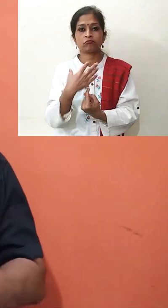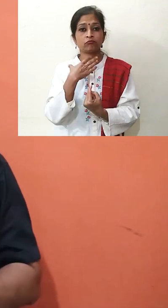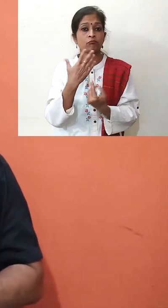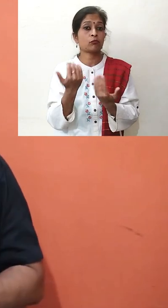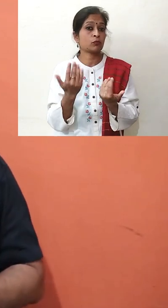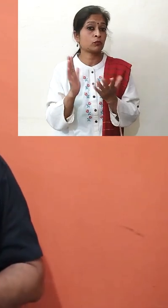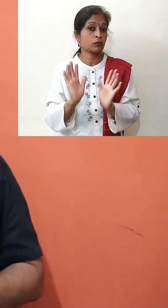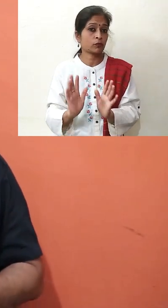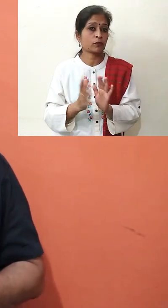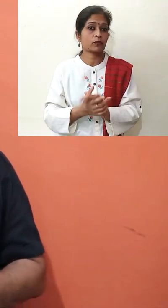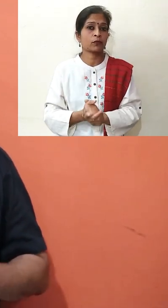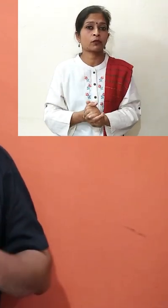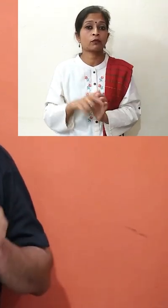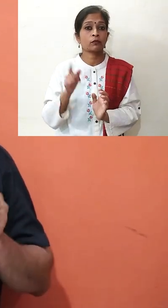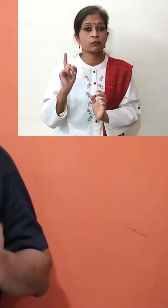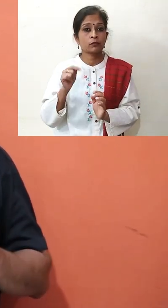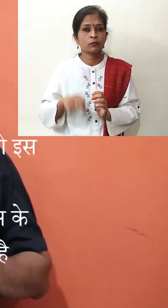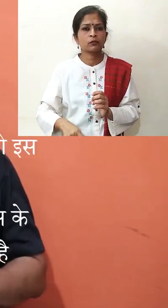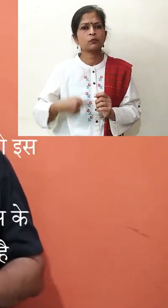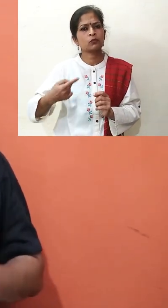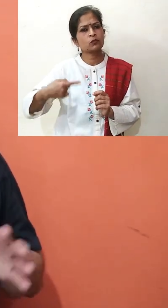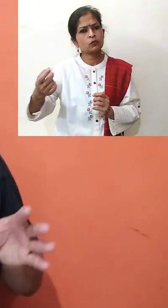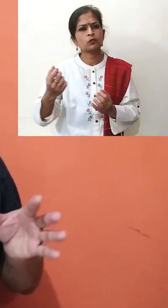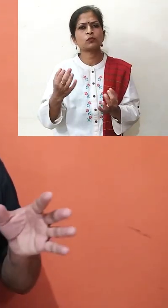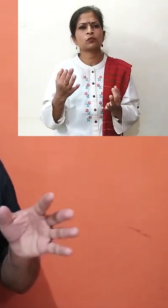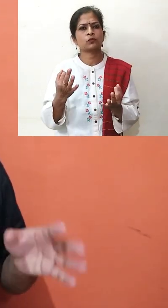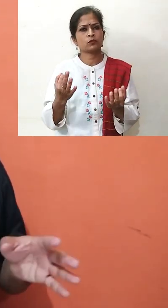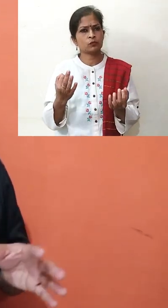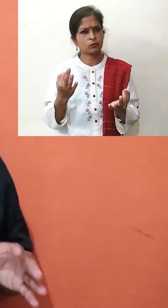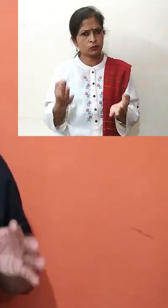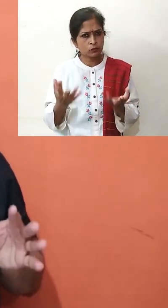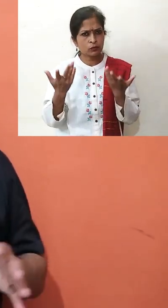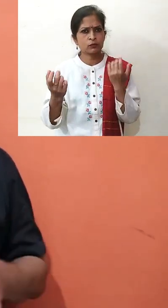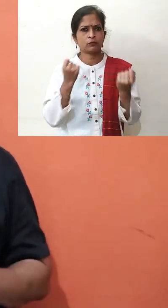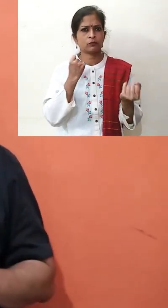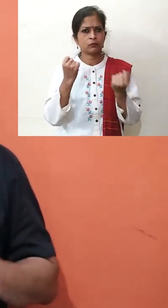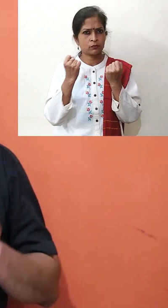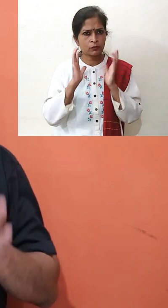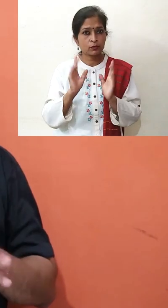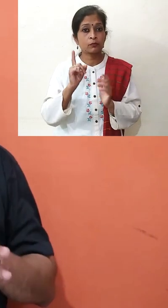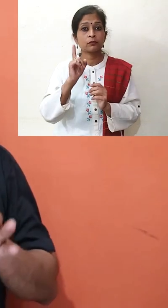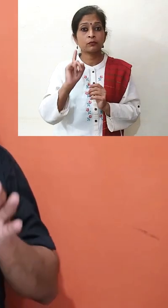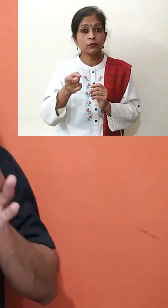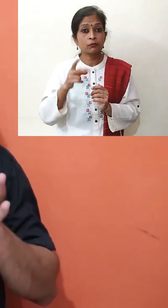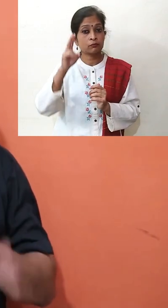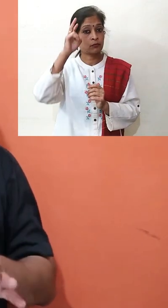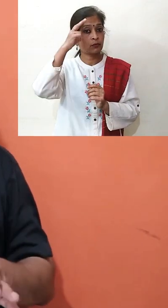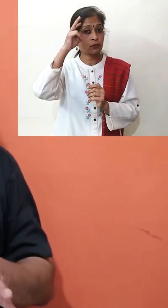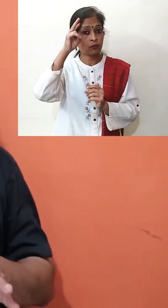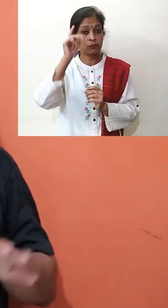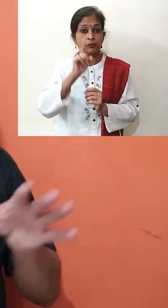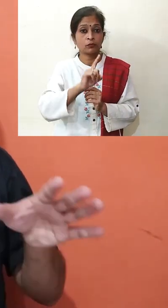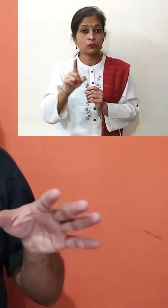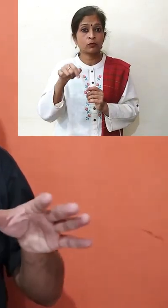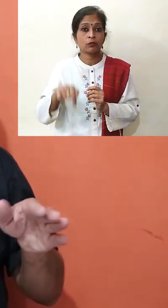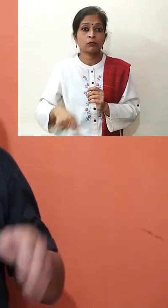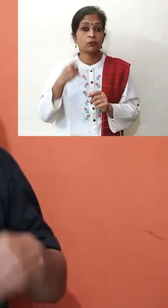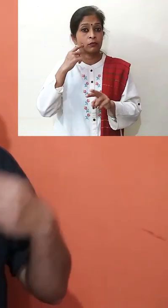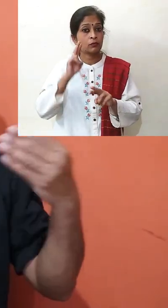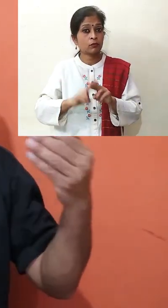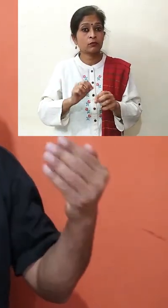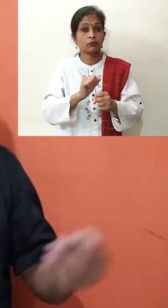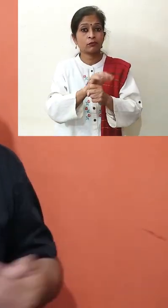संभावने बढ़ जाती है। तो नियमित वैयाम करते रहे हैं, एक्सरसाइस करें, योगा करें, लेकिन इस भ्रह्म में ना रहे हैं कि